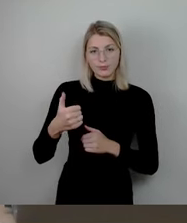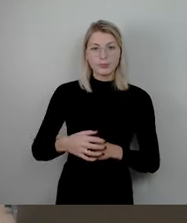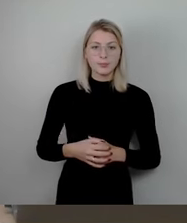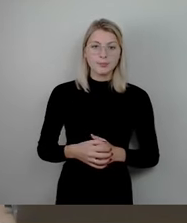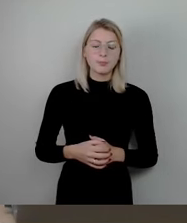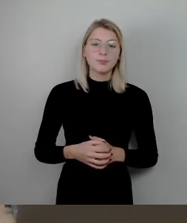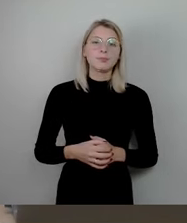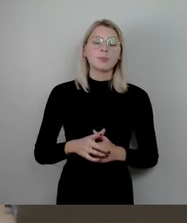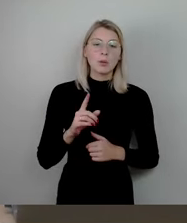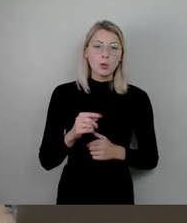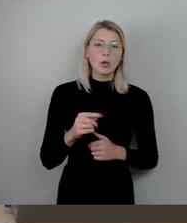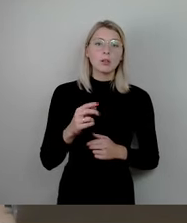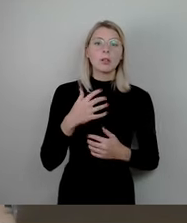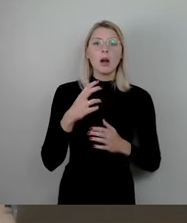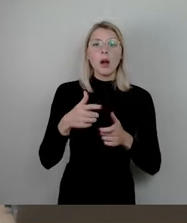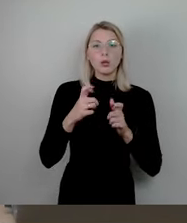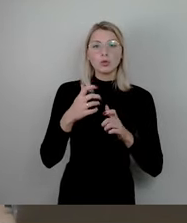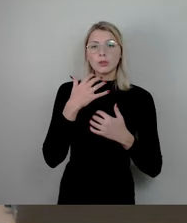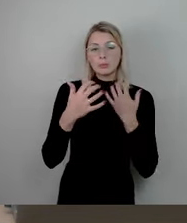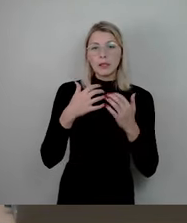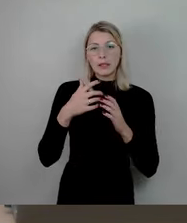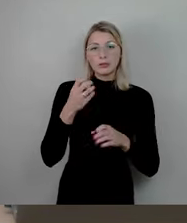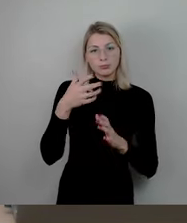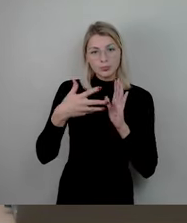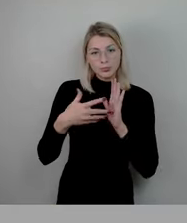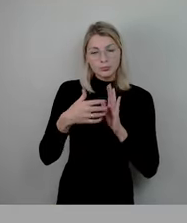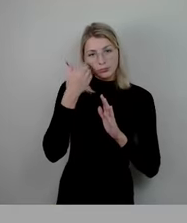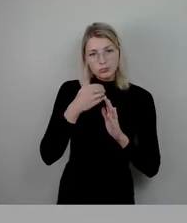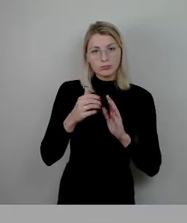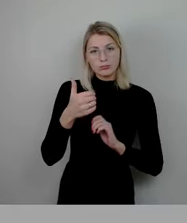federführende Ausschussbericht, Punkte 1 und 2, wer zustimmen möchte, den bitte ich jetzt um Stimmzeichen.